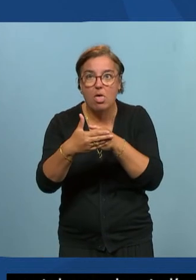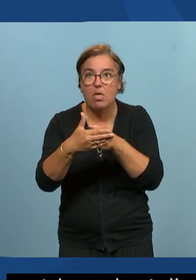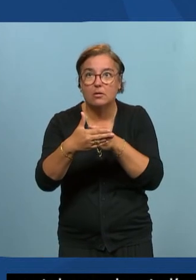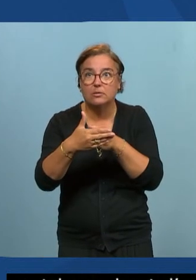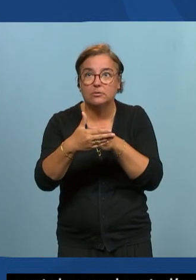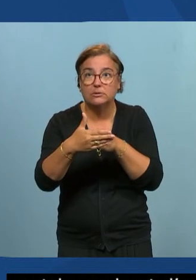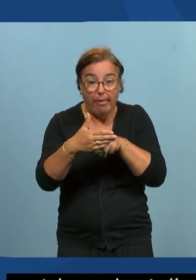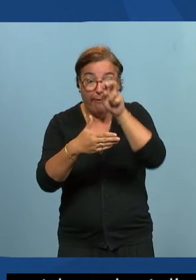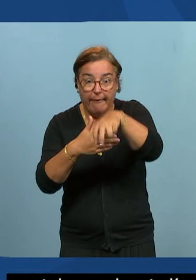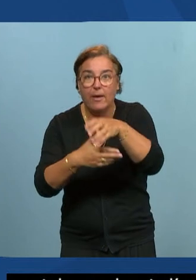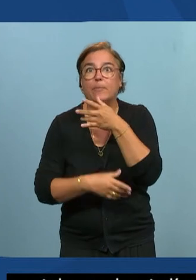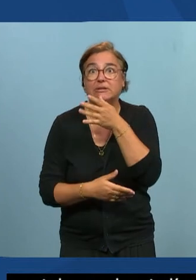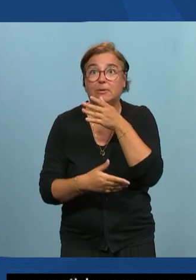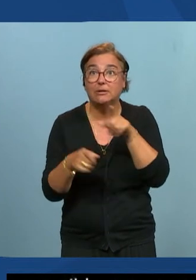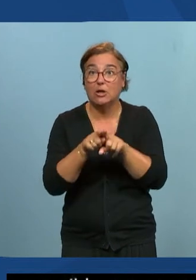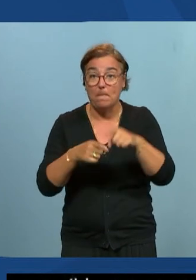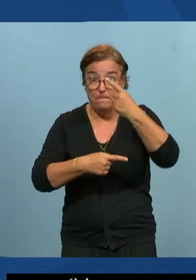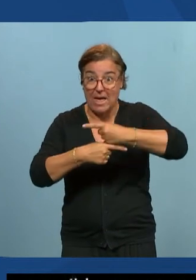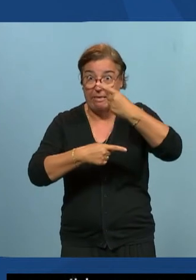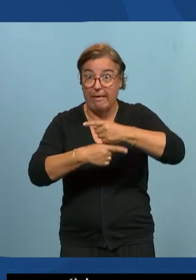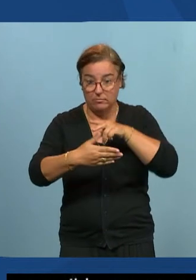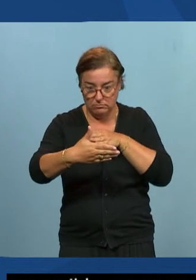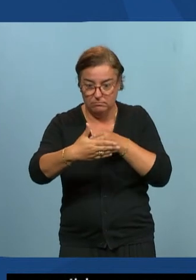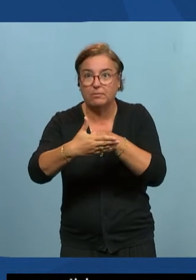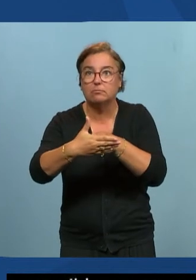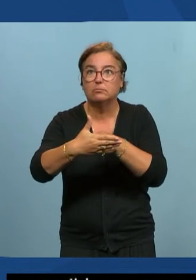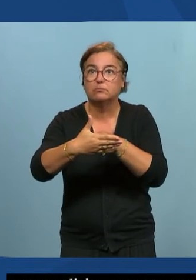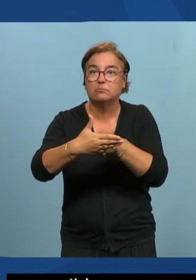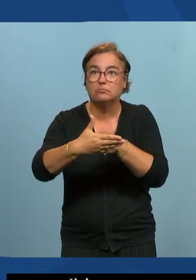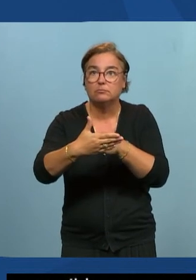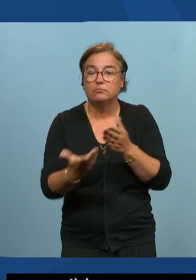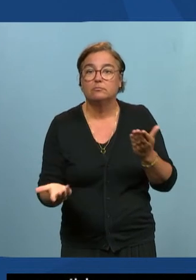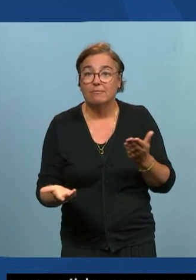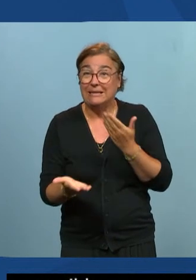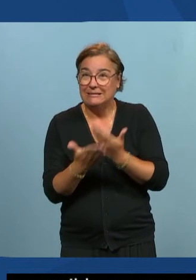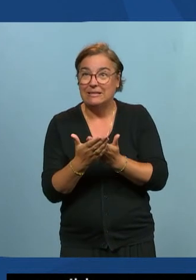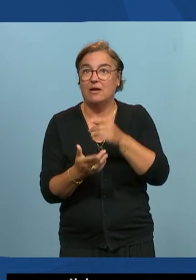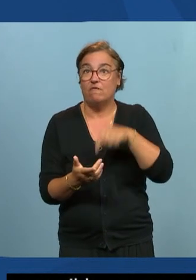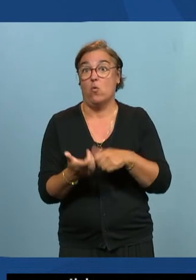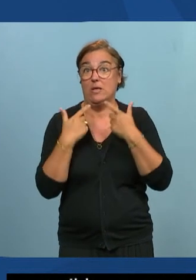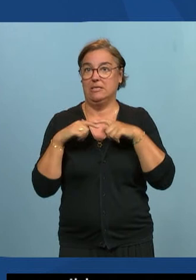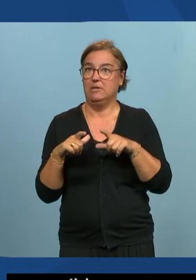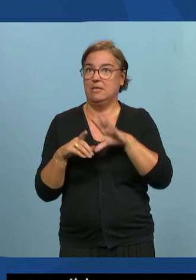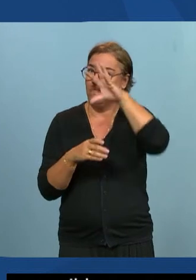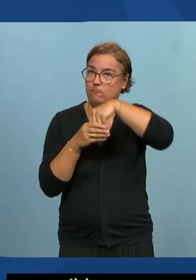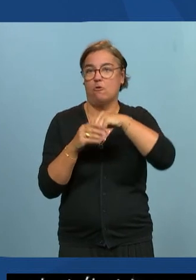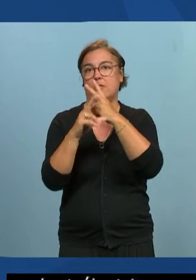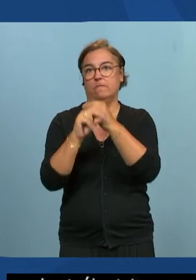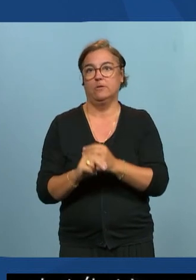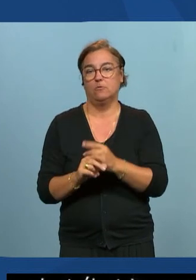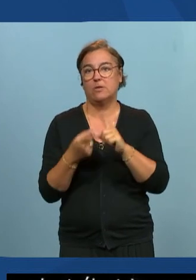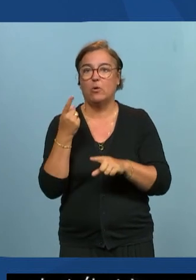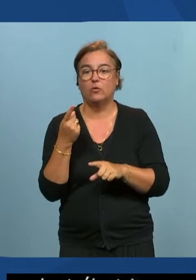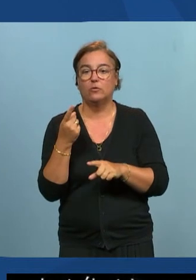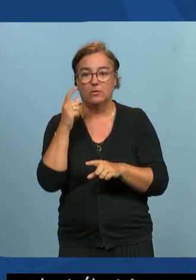c'est une barrière c'est une entrave un obstacle voilà je pense qu'il faut bien définir l'accessibilité au-delà de toutes les